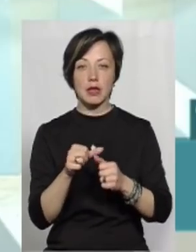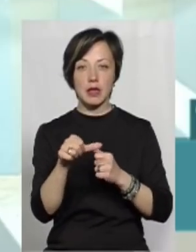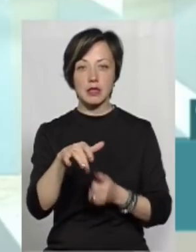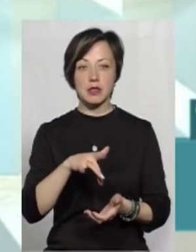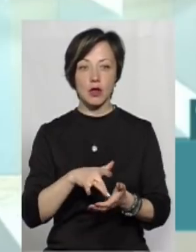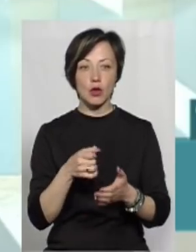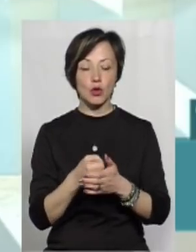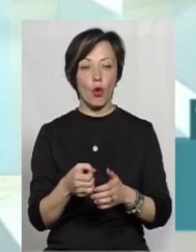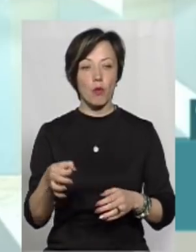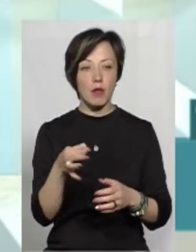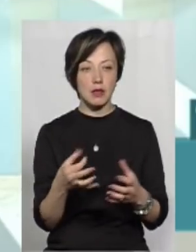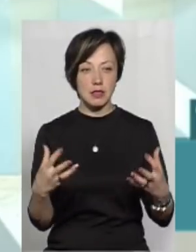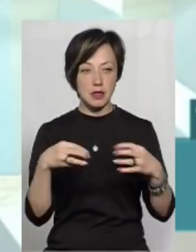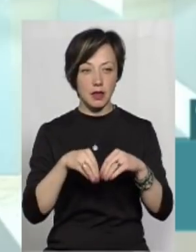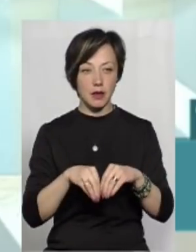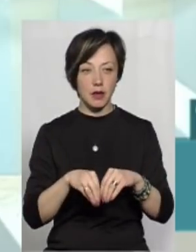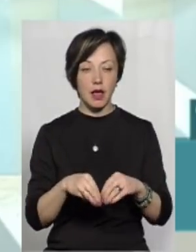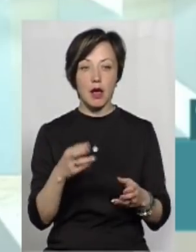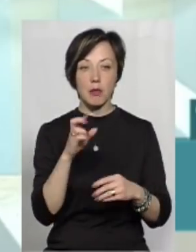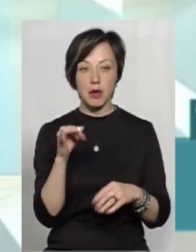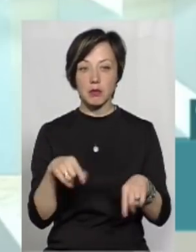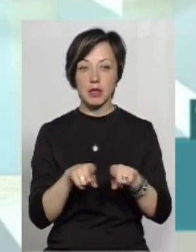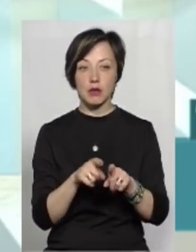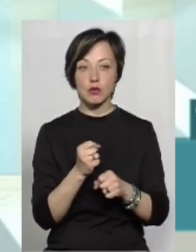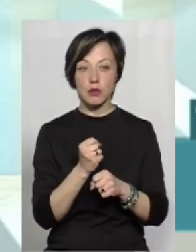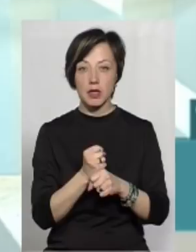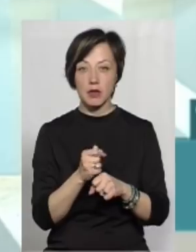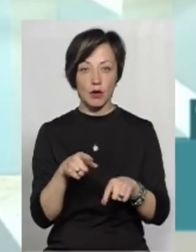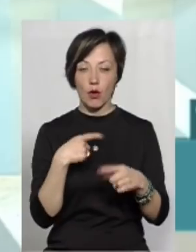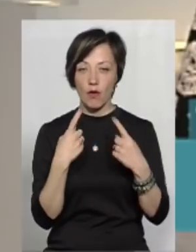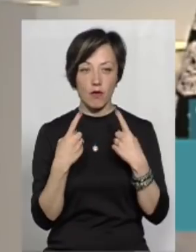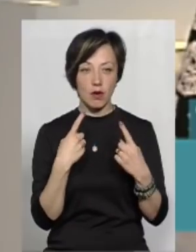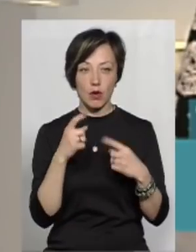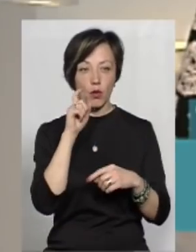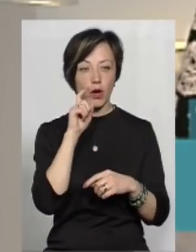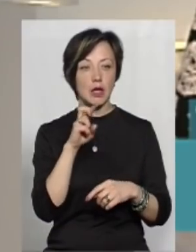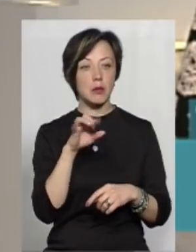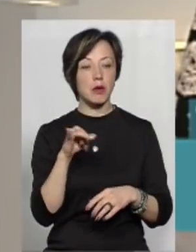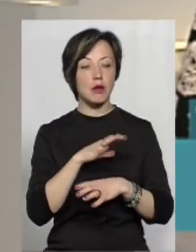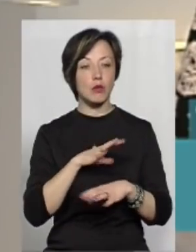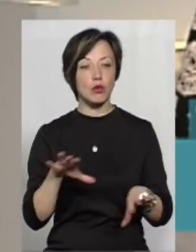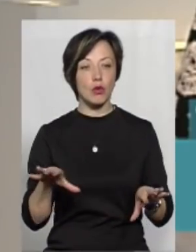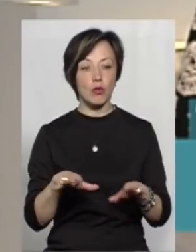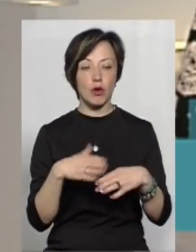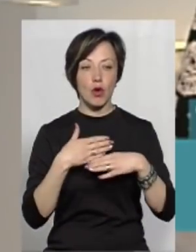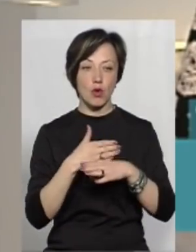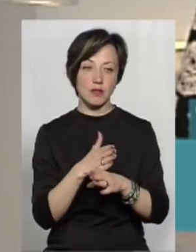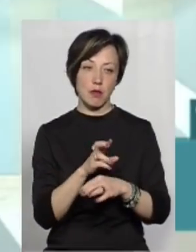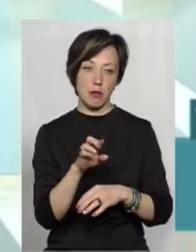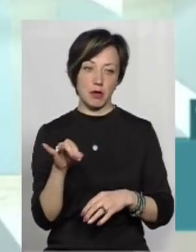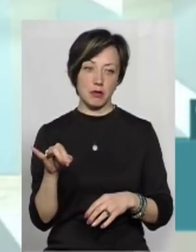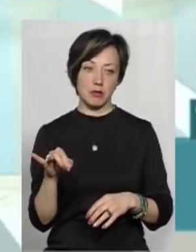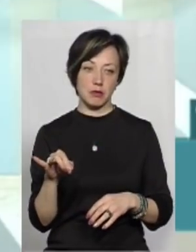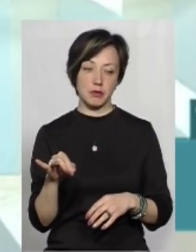децентралізацію до областей. Якби ми так зробили, ми вже б тут не говорили, України не було б, вона б розвалилася.